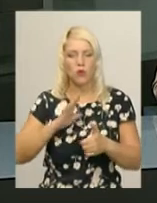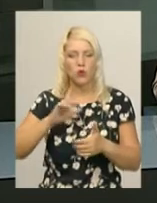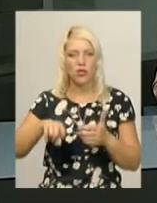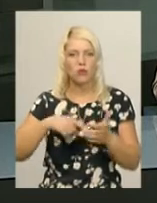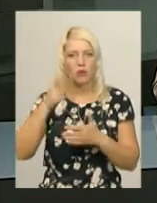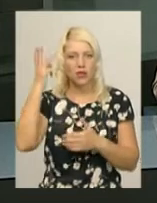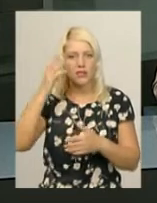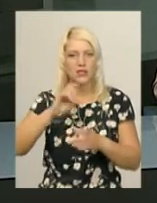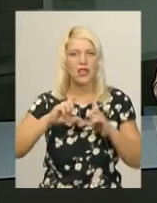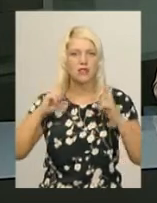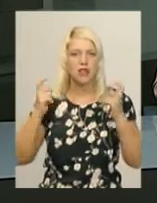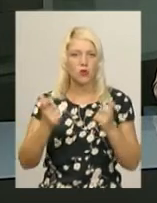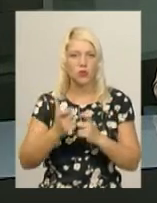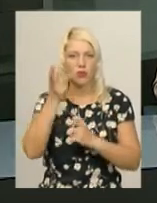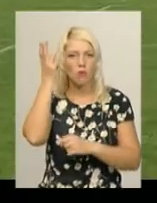на стадіоні Поділля.